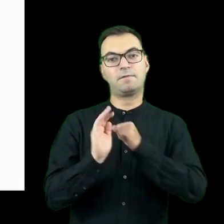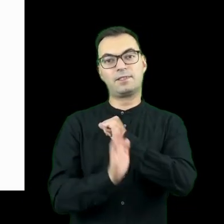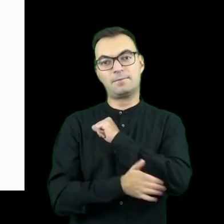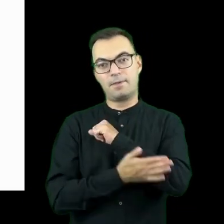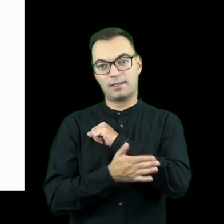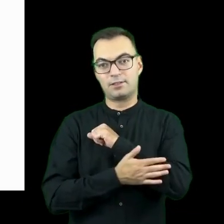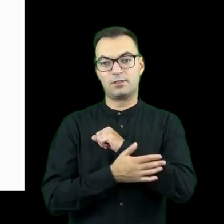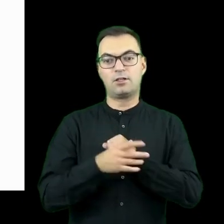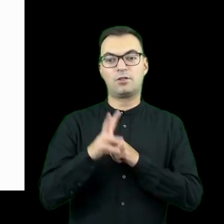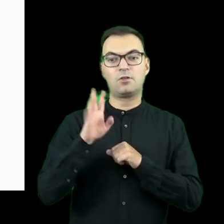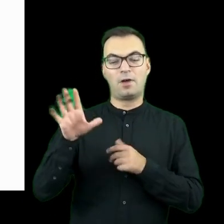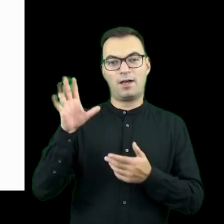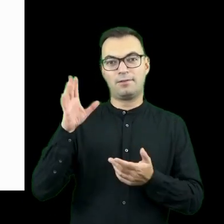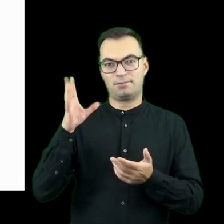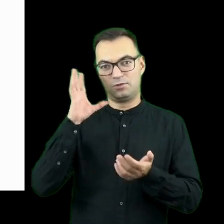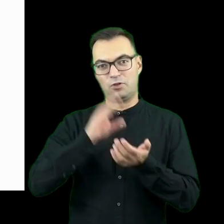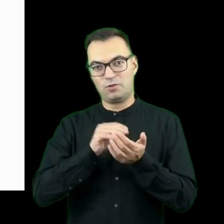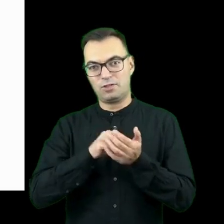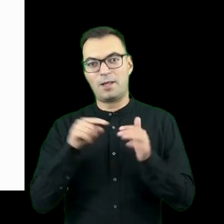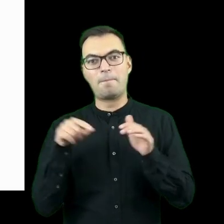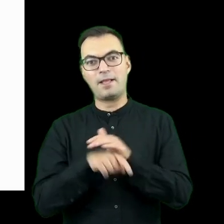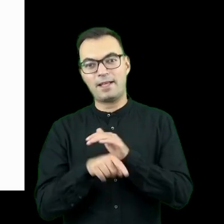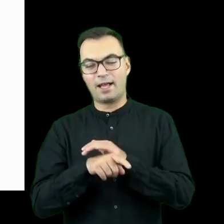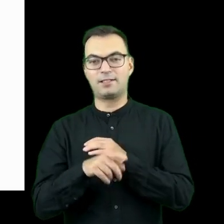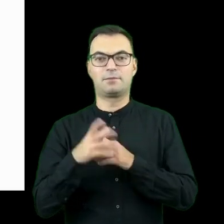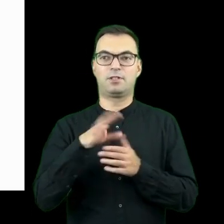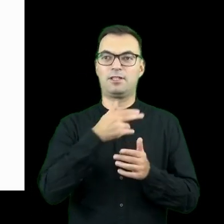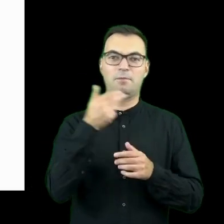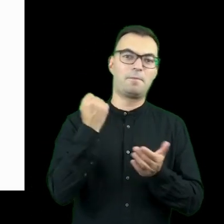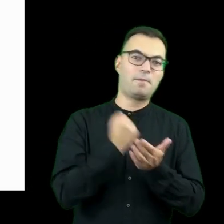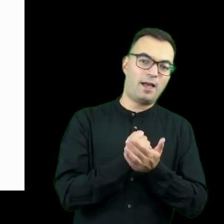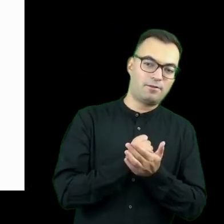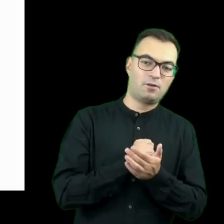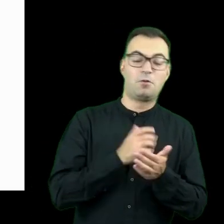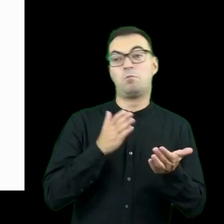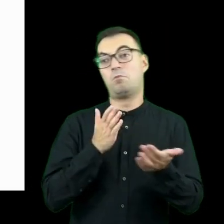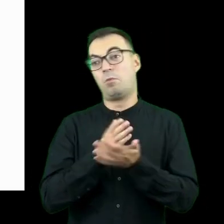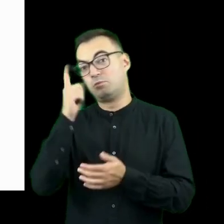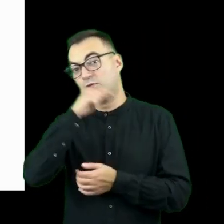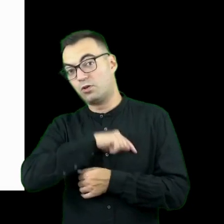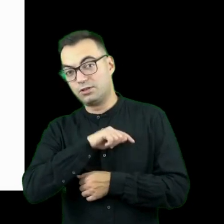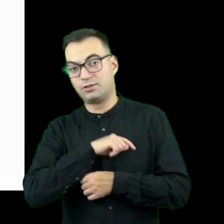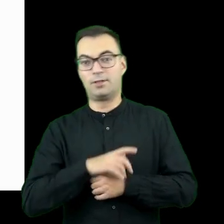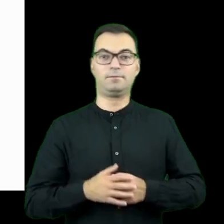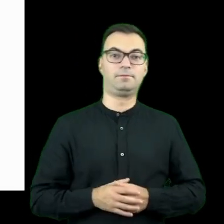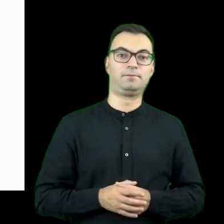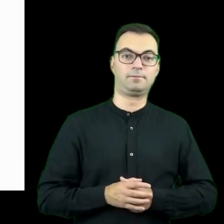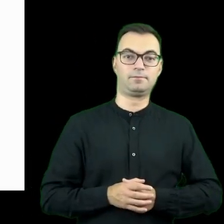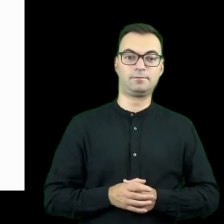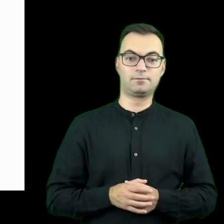wsparcie dla osób z doświadczeniem migrańskim w zakresie prawa lub na przykład w zakresie pomocy psychologicznej.